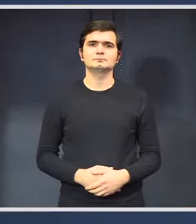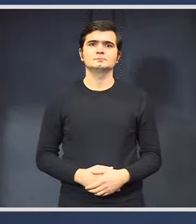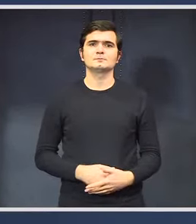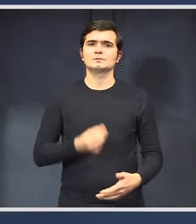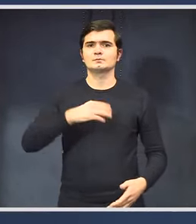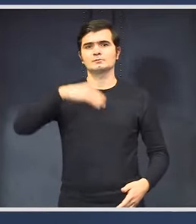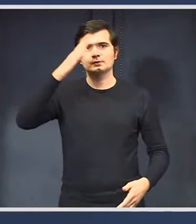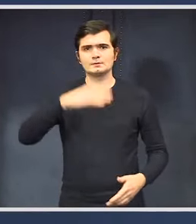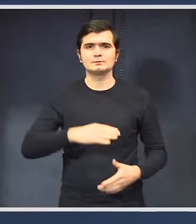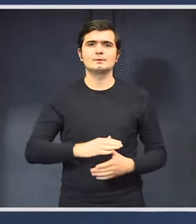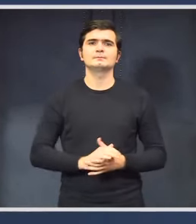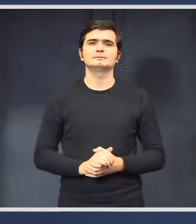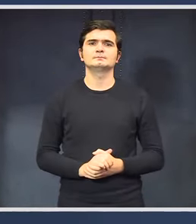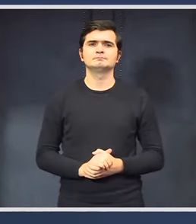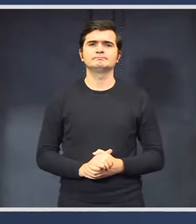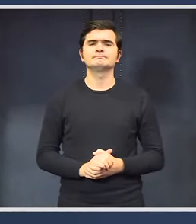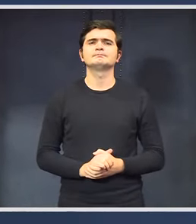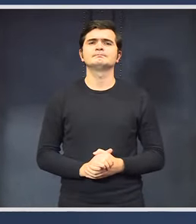Bună ziua!